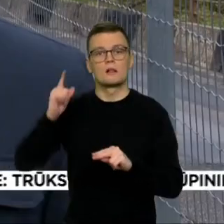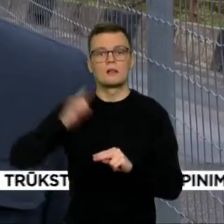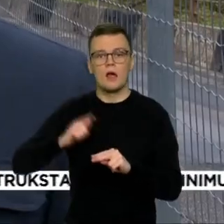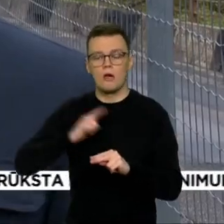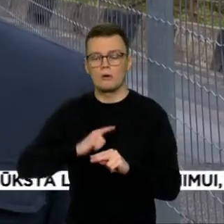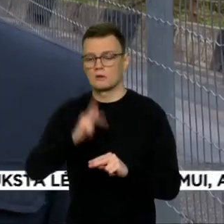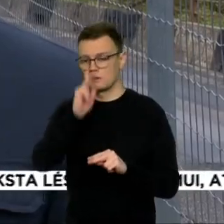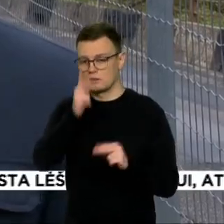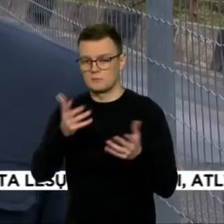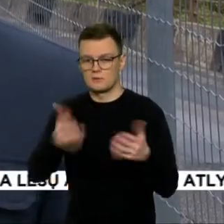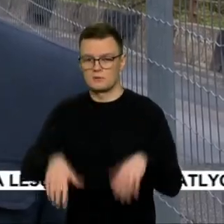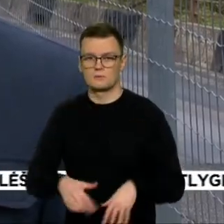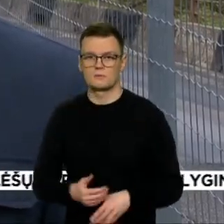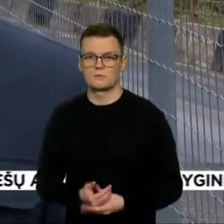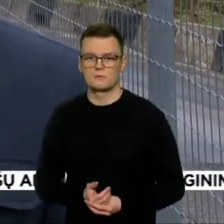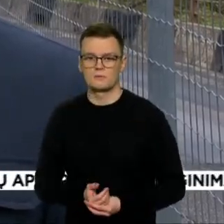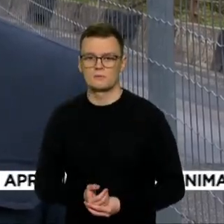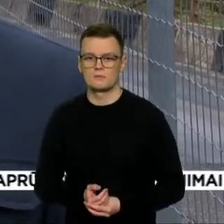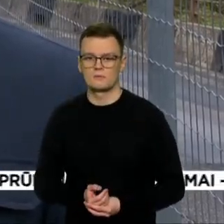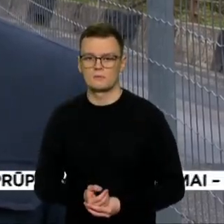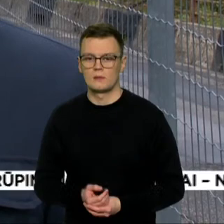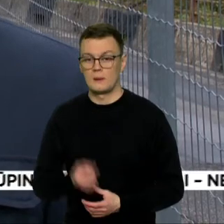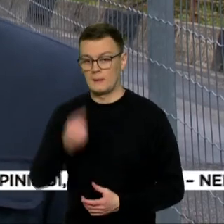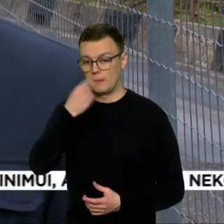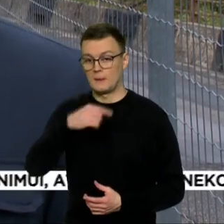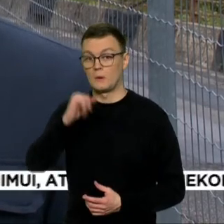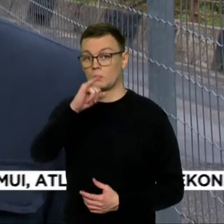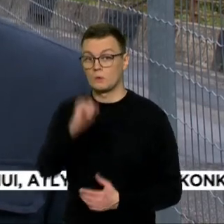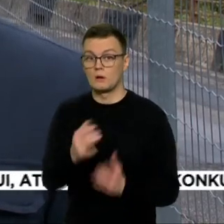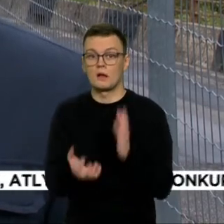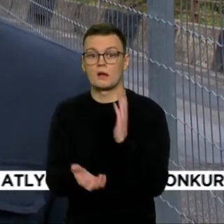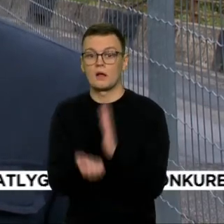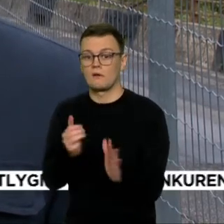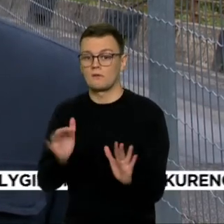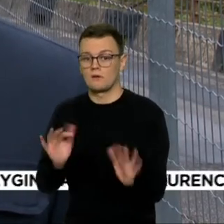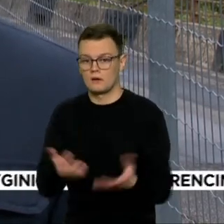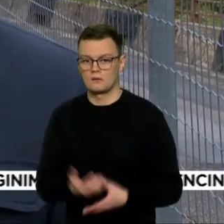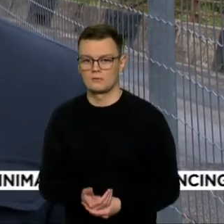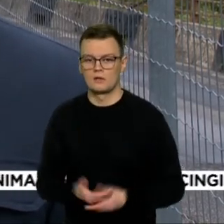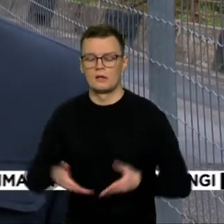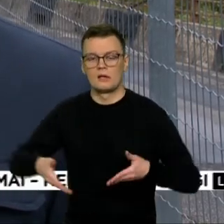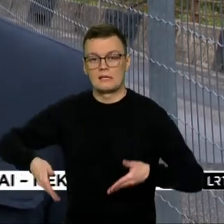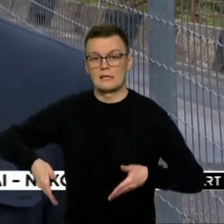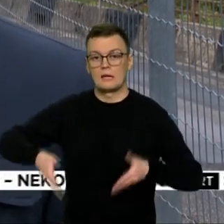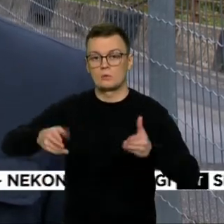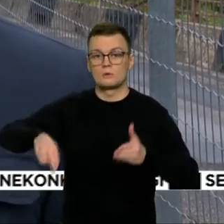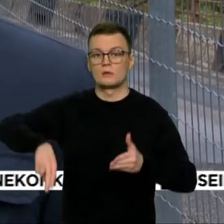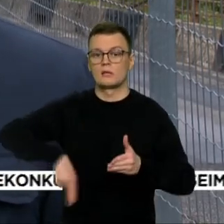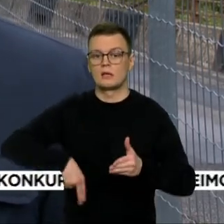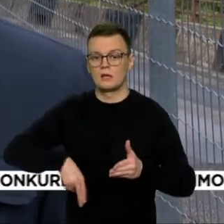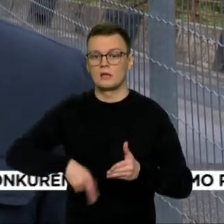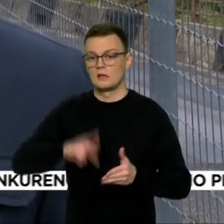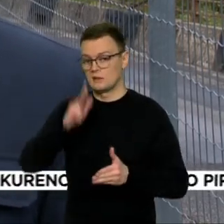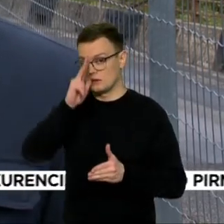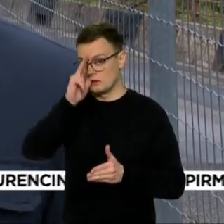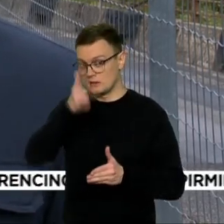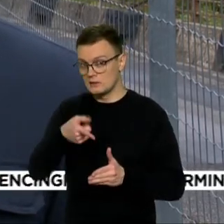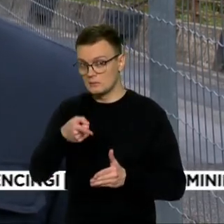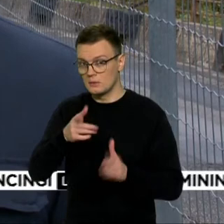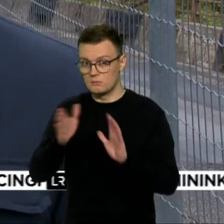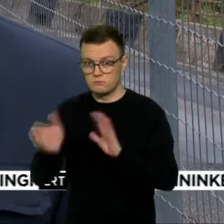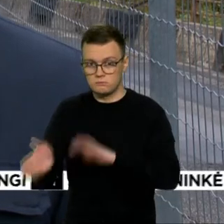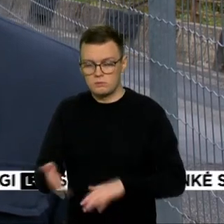nedavo. Šį rudenį mes gavome iš kelių direkcijos, tai žiūrėkite, po trijų beveik metų vėl papildomų dokumentacijų